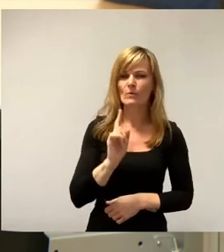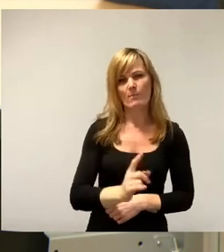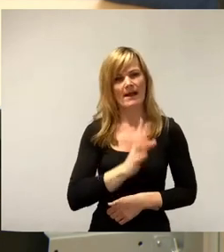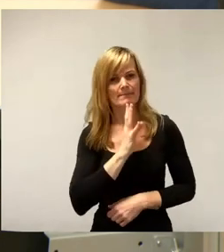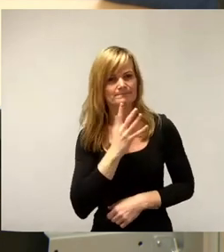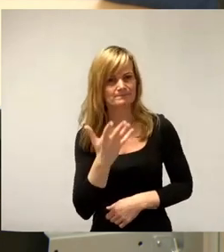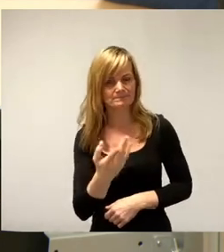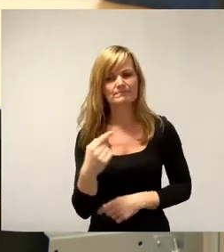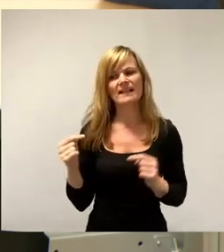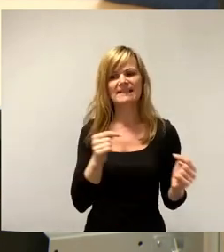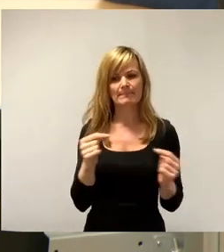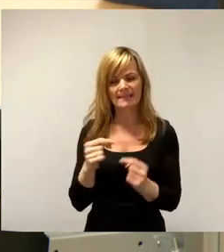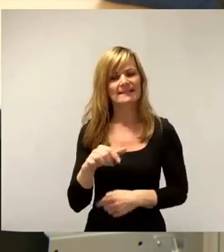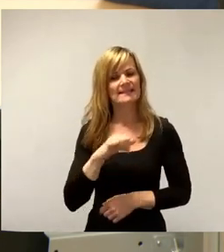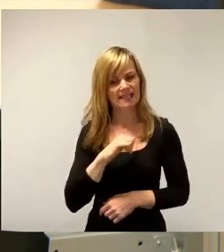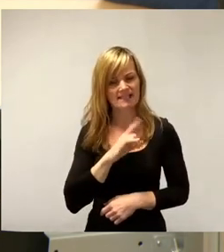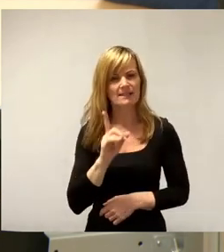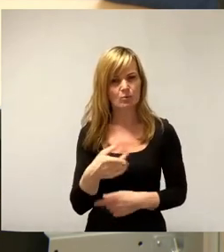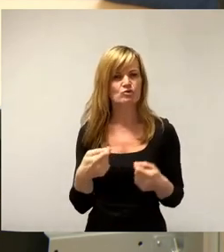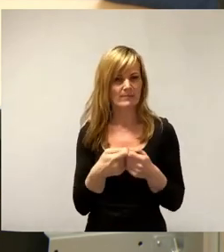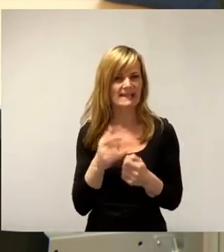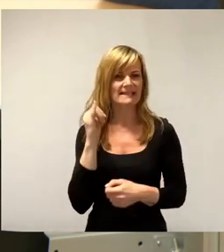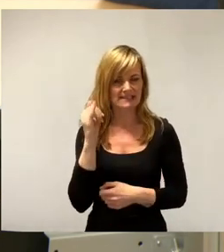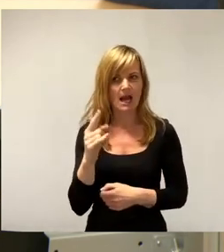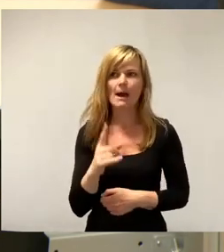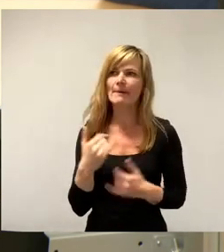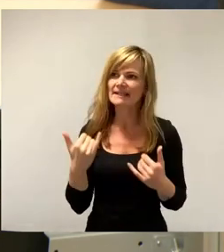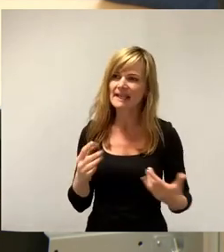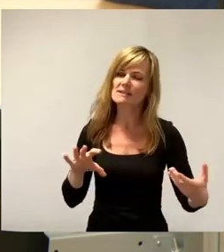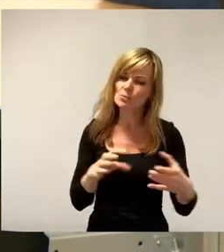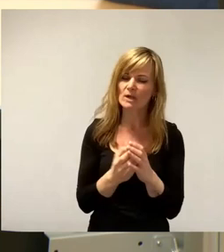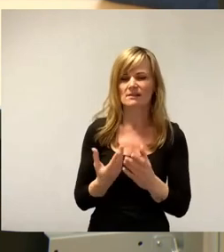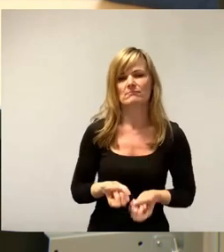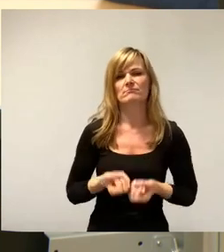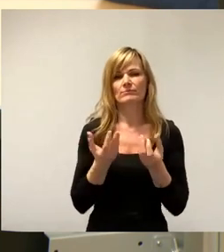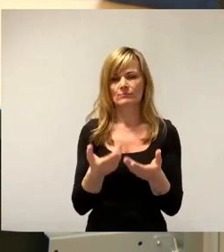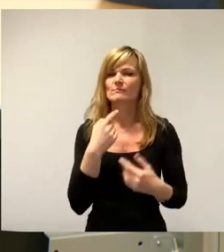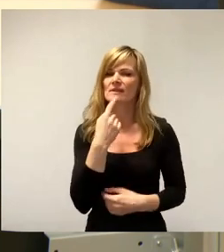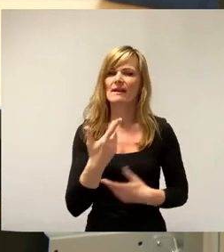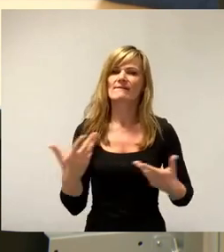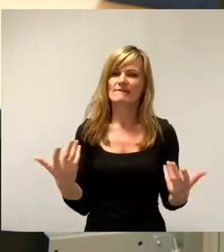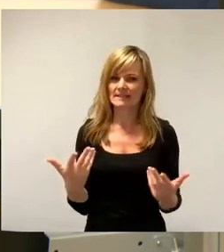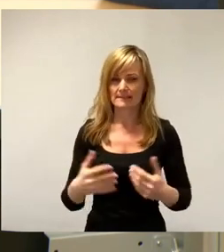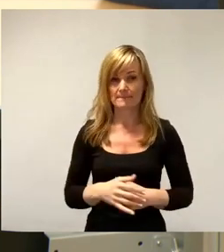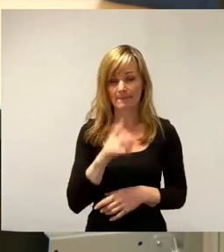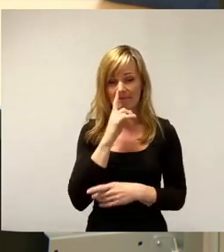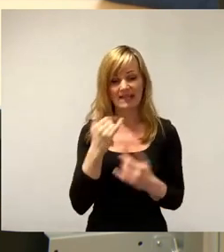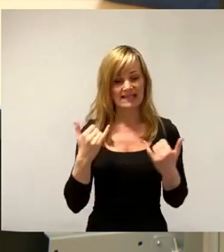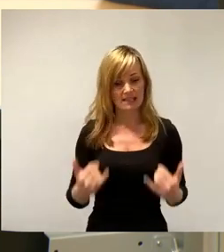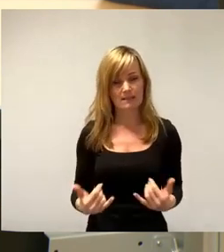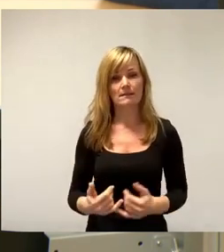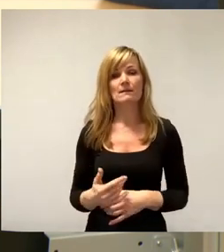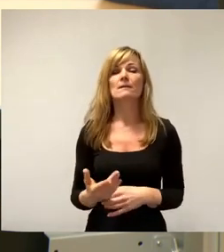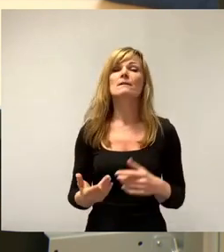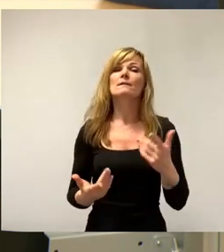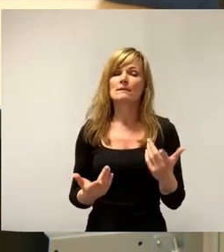spannend und ich bringe es mal jetzt, sage ich mal auf den Punkt, wenn hier die Rechte nach dem